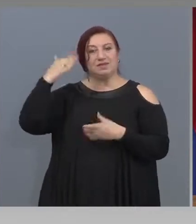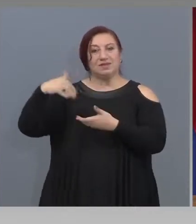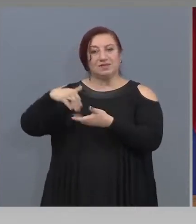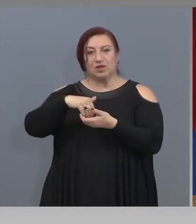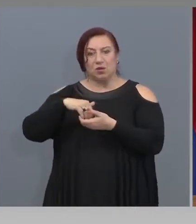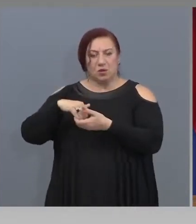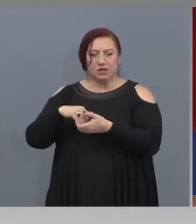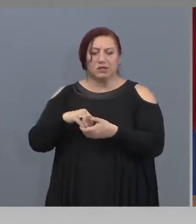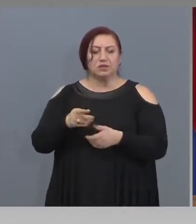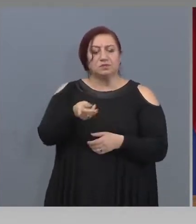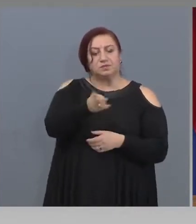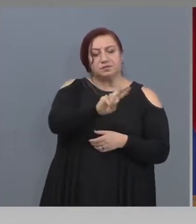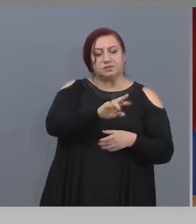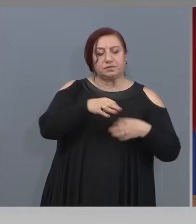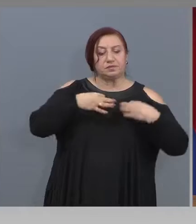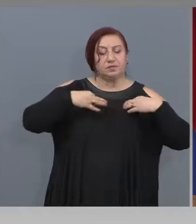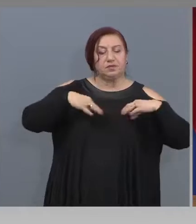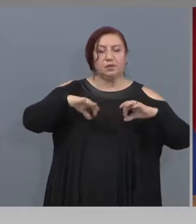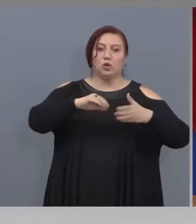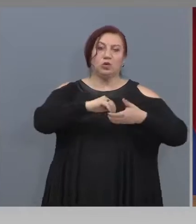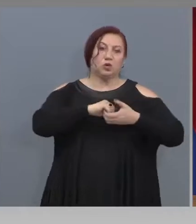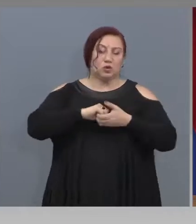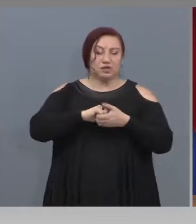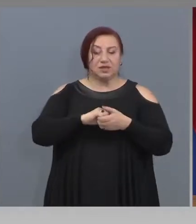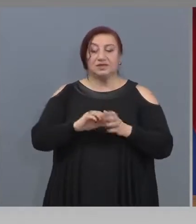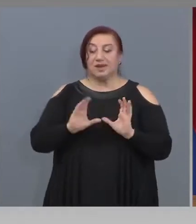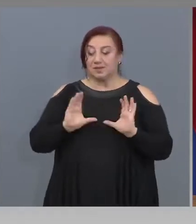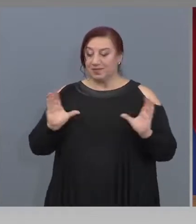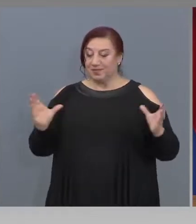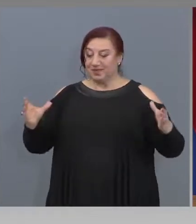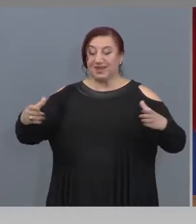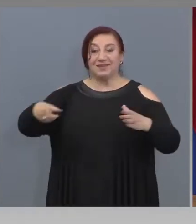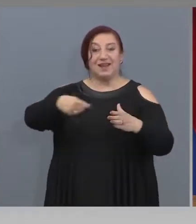на целия сектор.